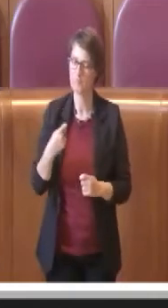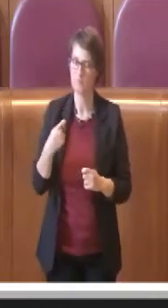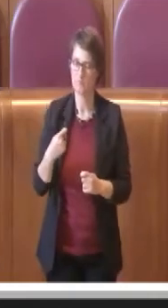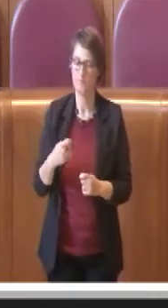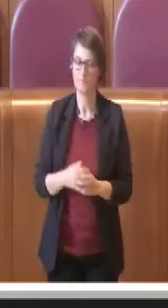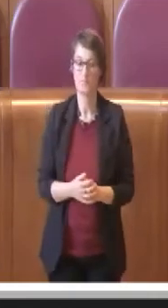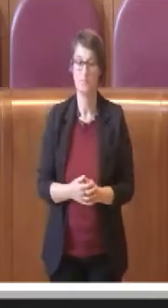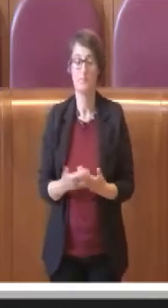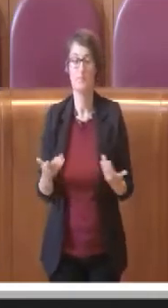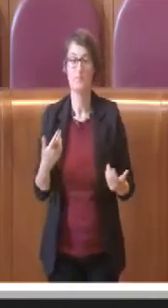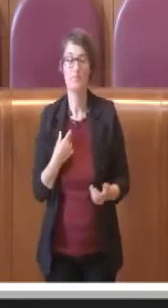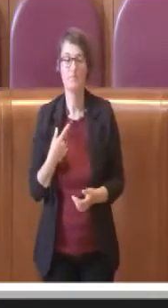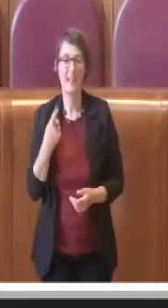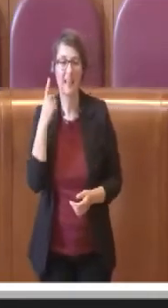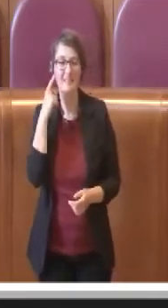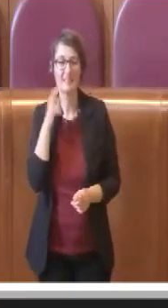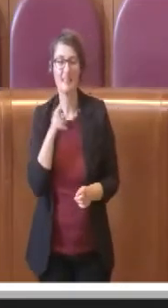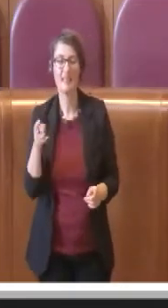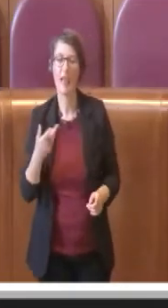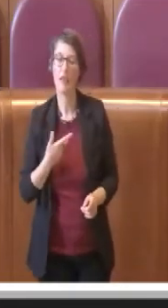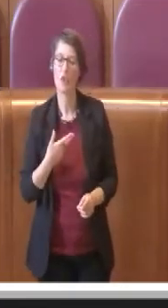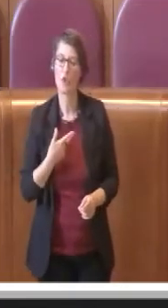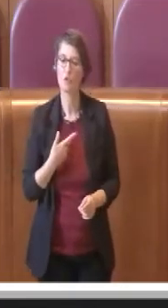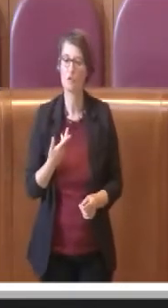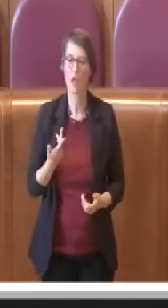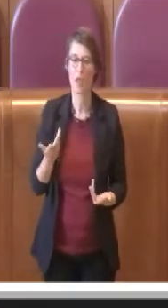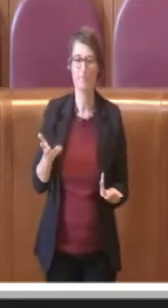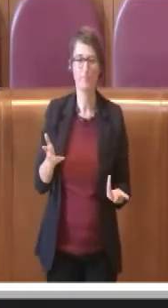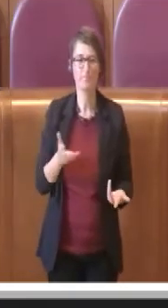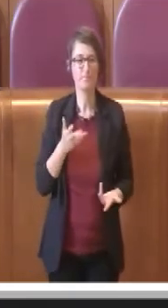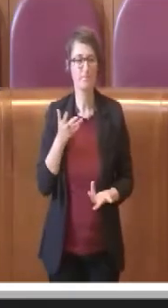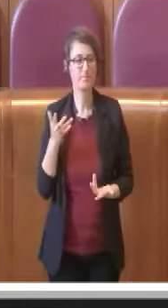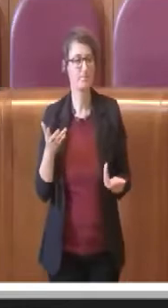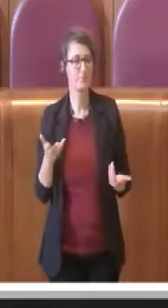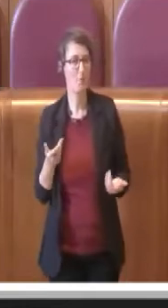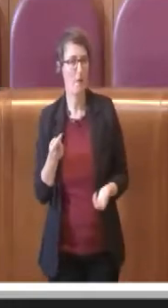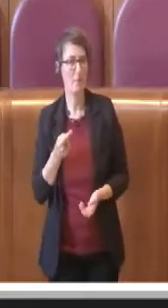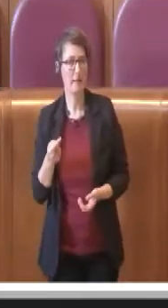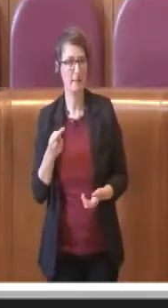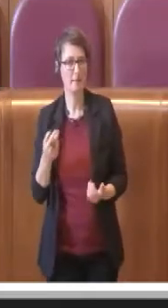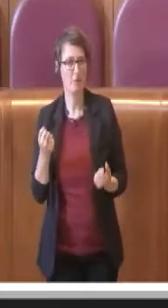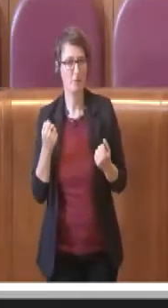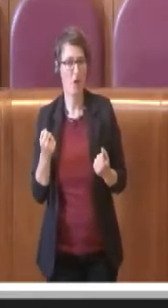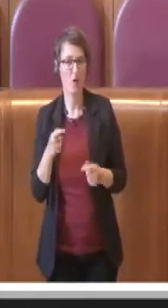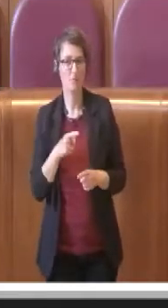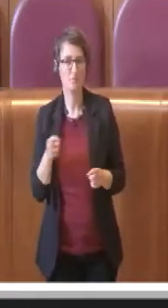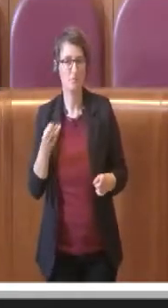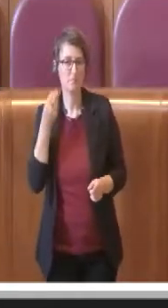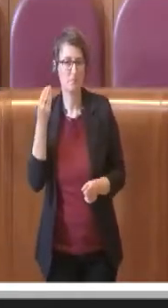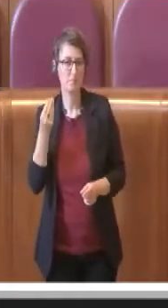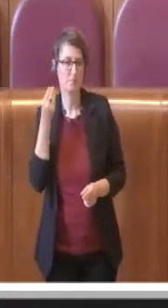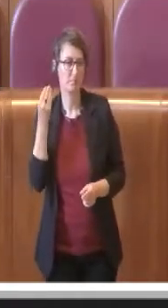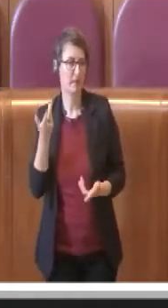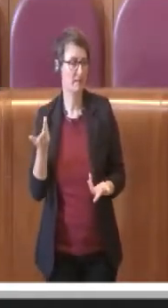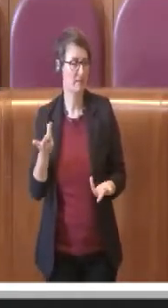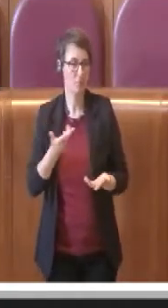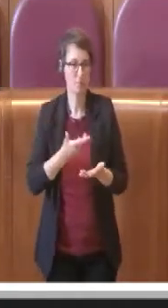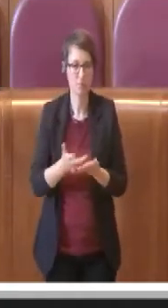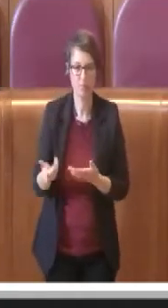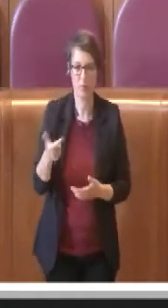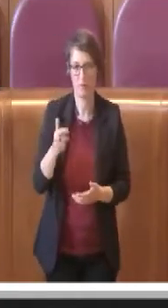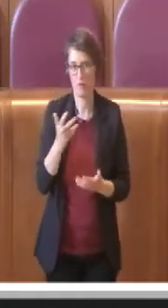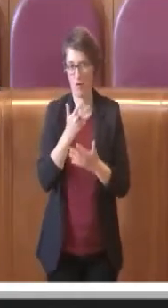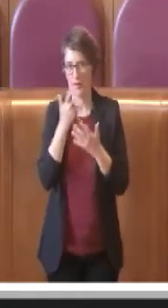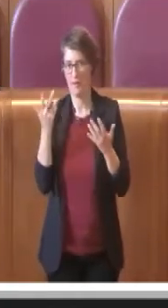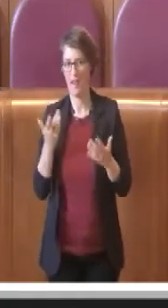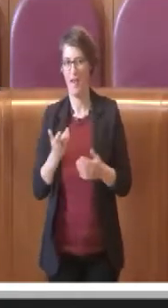disfattista che ovviamente per l'avvicinarsi delle elezioni